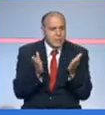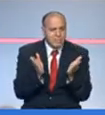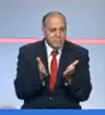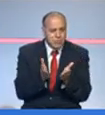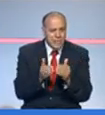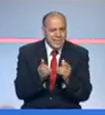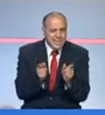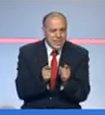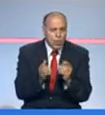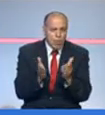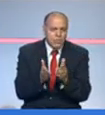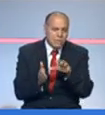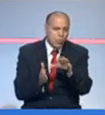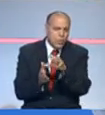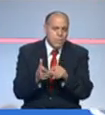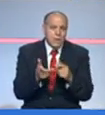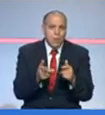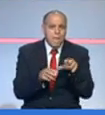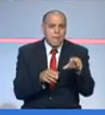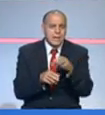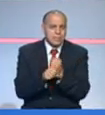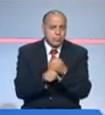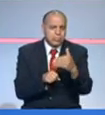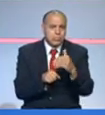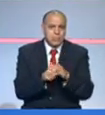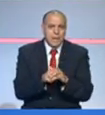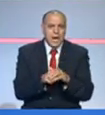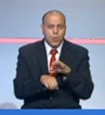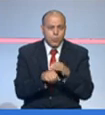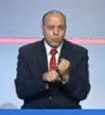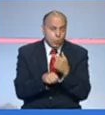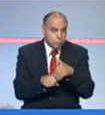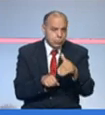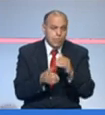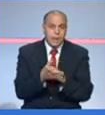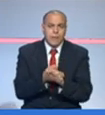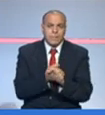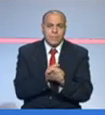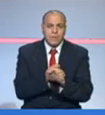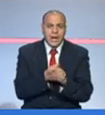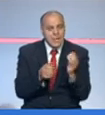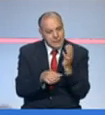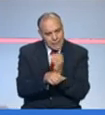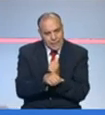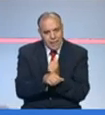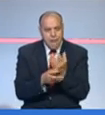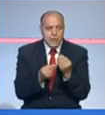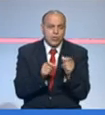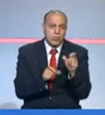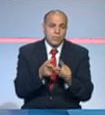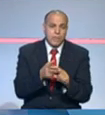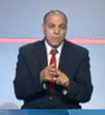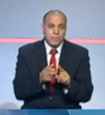وفي المستشفات المحلية وربما في مراكز العمل نعرف لطب الشغل تخلي في العملية لتلقيح عدد كبير